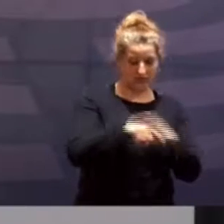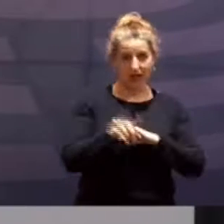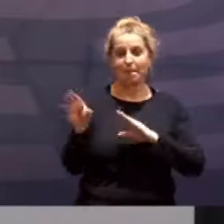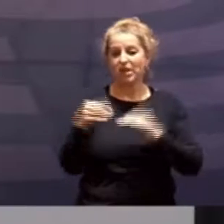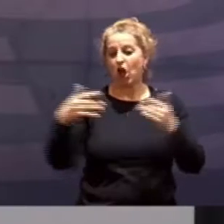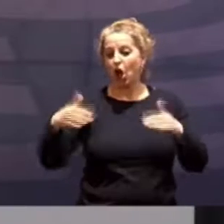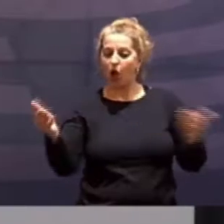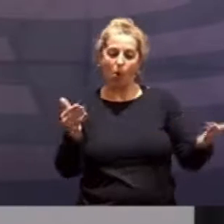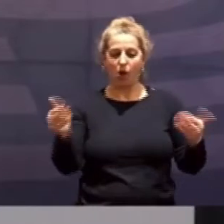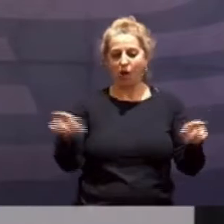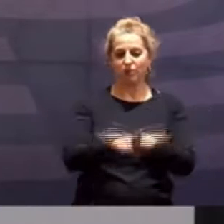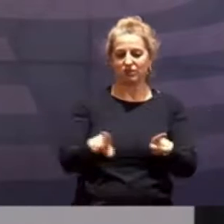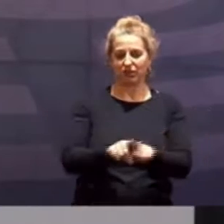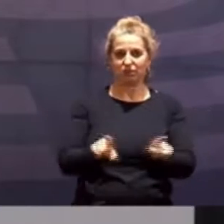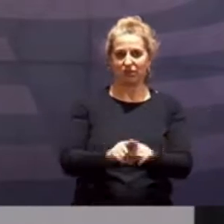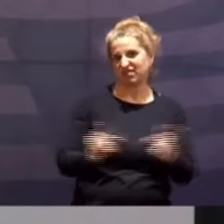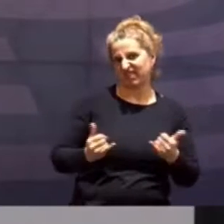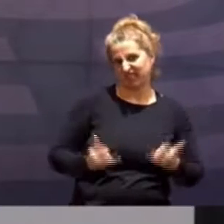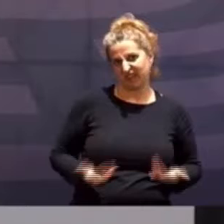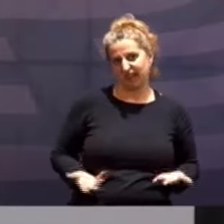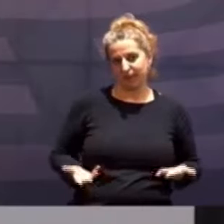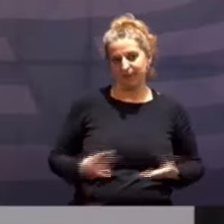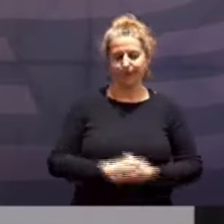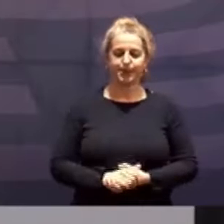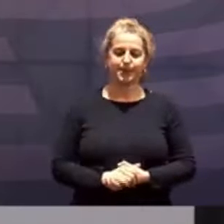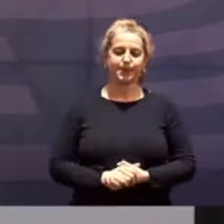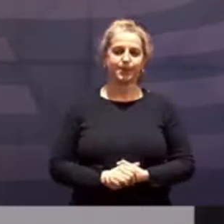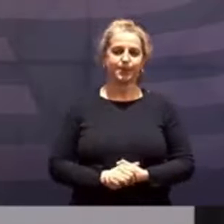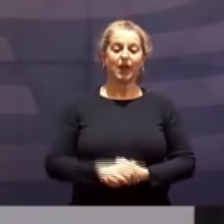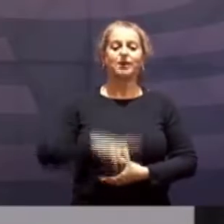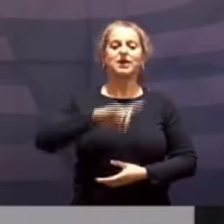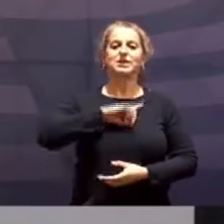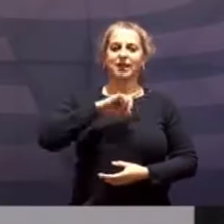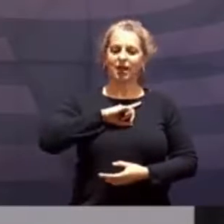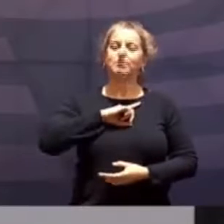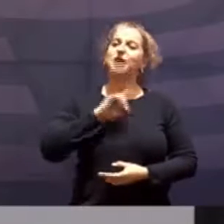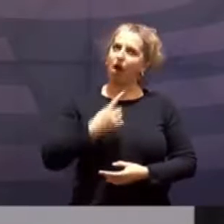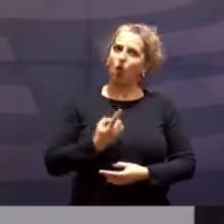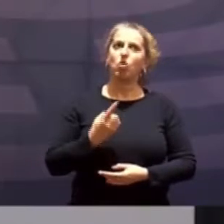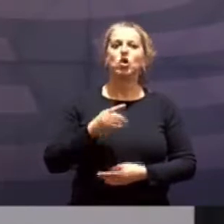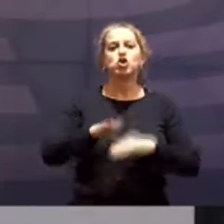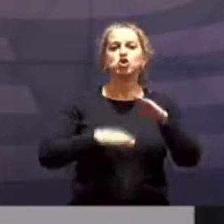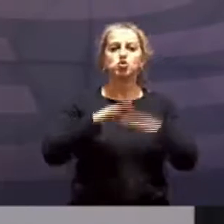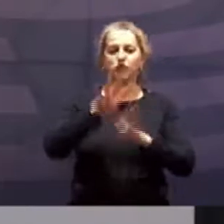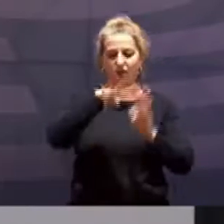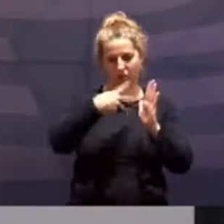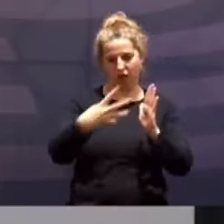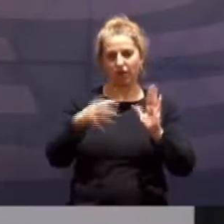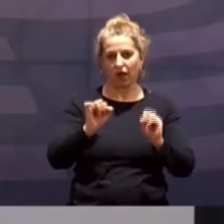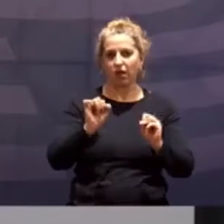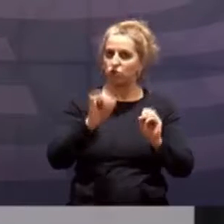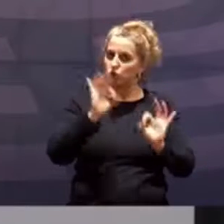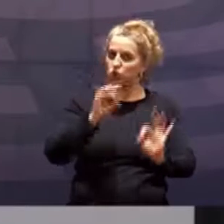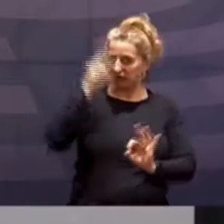Lockerung einhergehendes Infektionsrisiko. Nichtsdestotrotz hätte ich einen Stufenplan durchaus nachvollziehbar